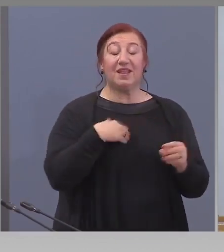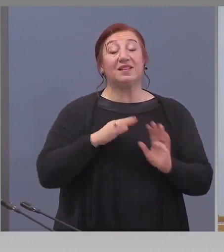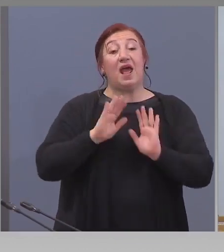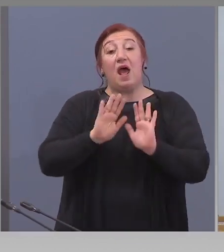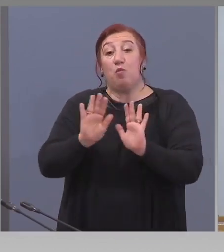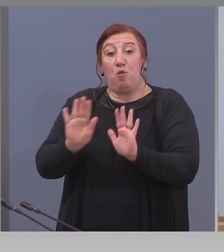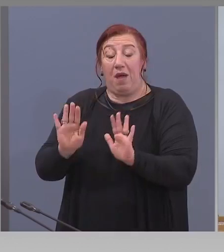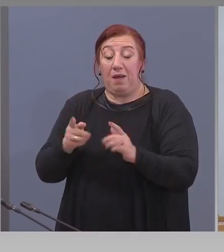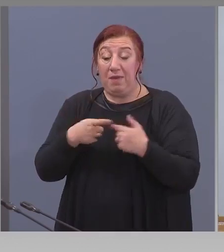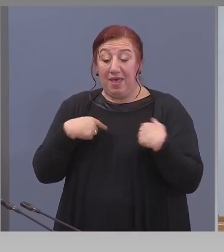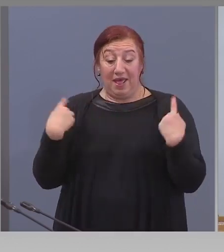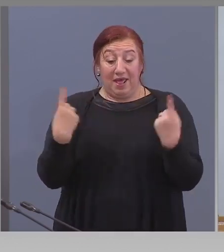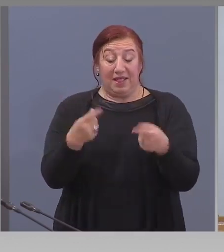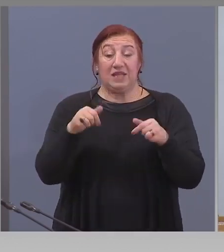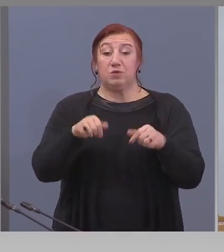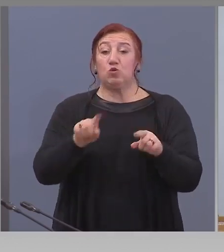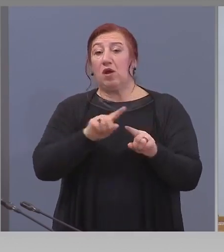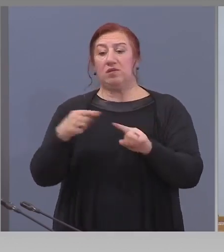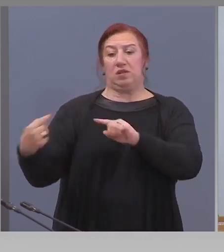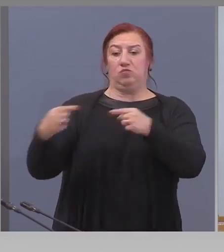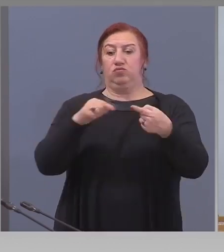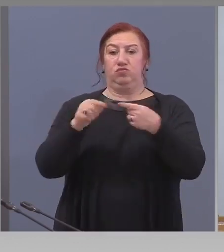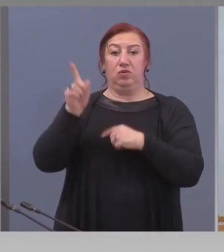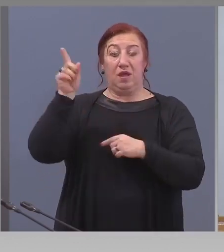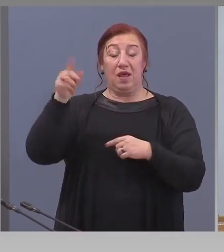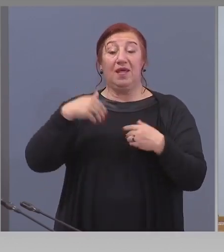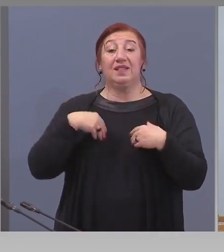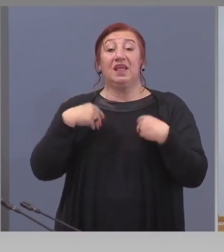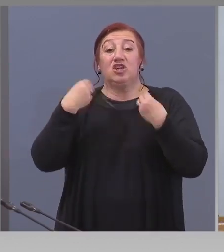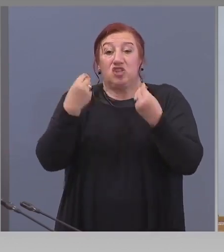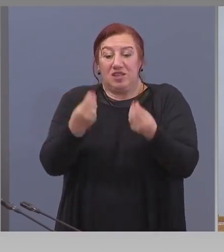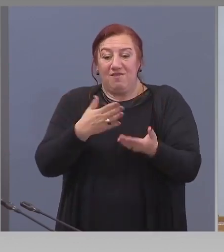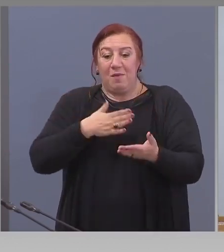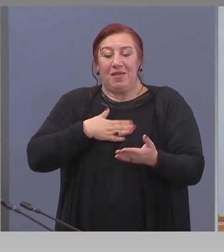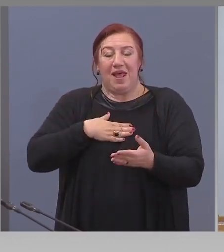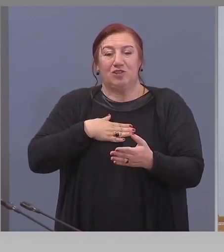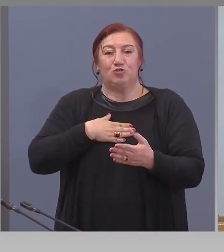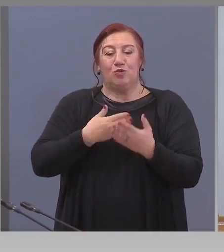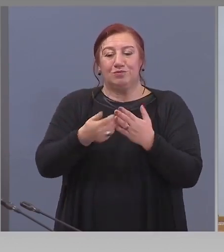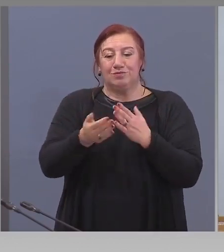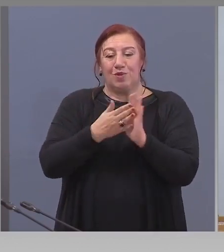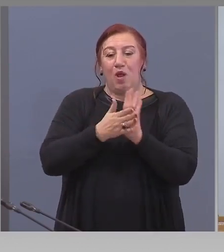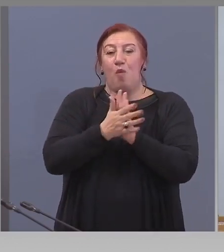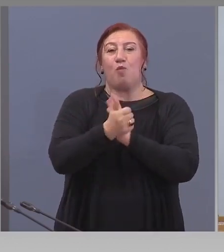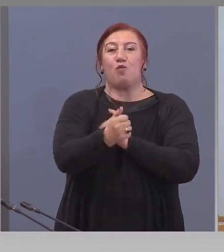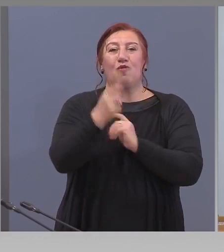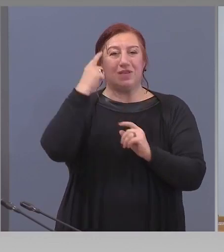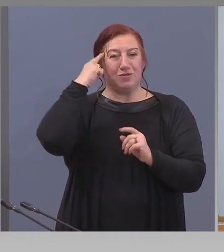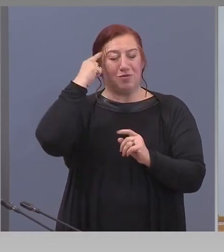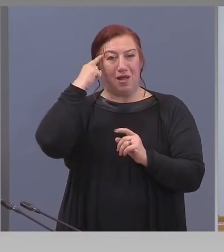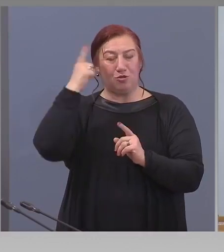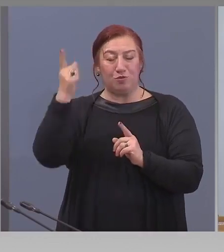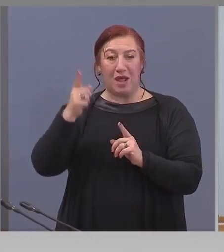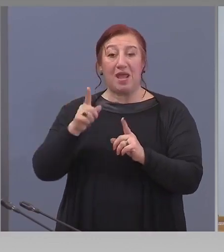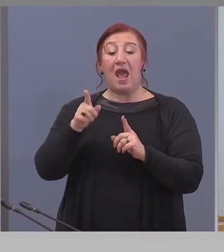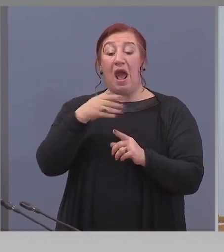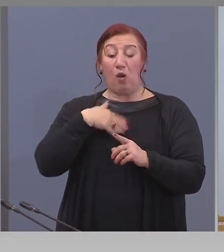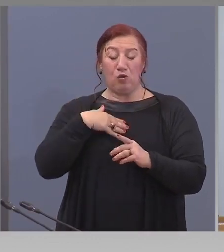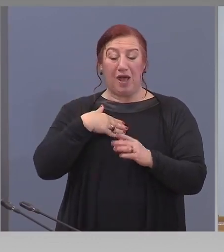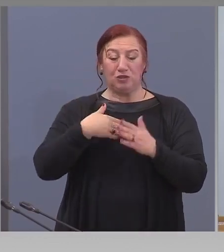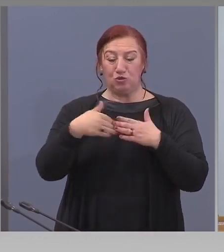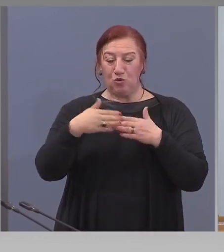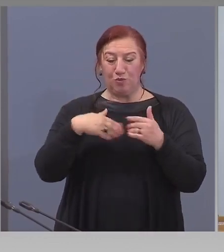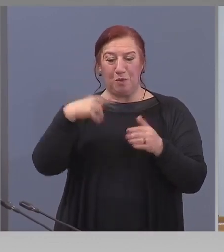тук, не да противоречим, а да даваме нашето професионално мнение. Ако то се различава от щаба, може да бъдете сигурни,